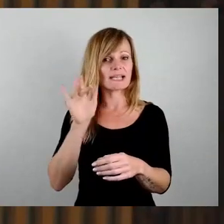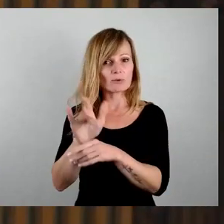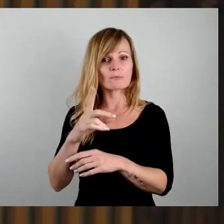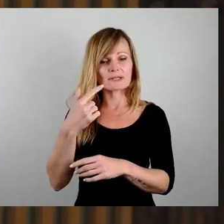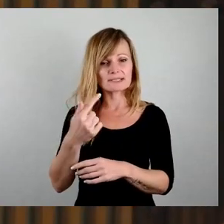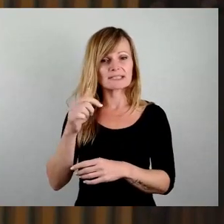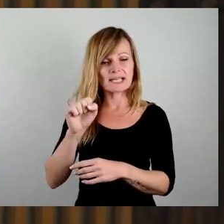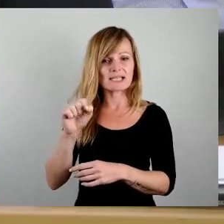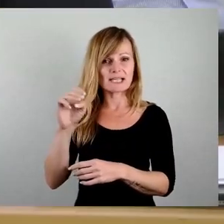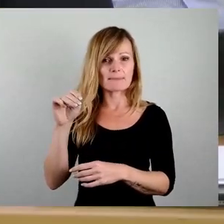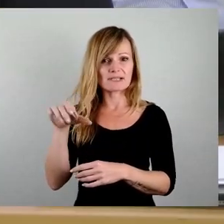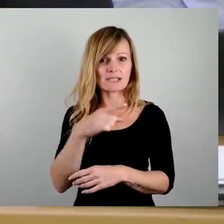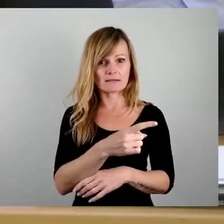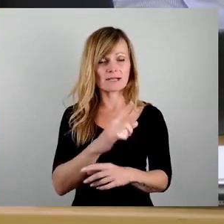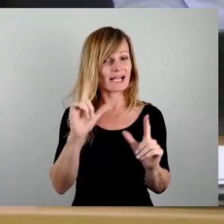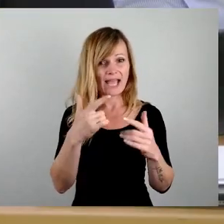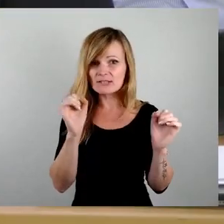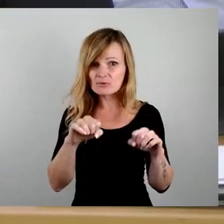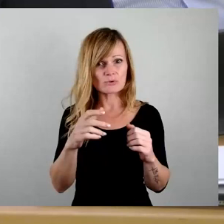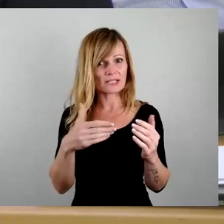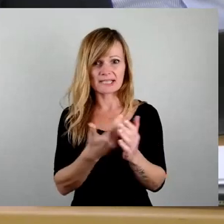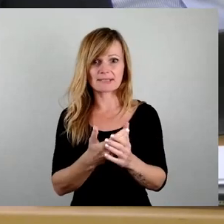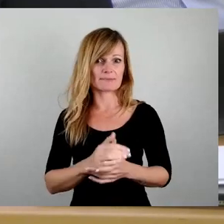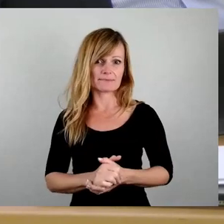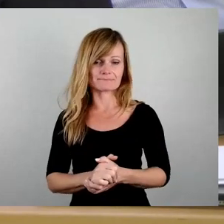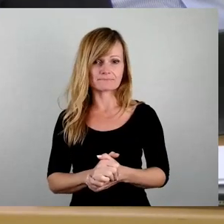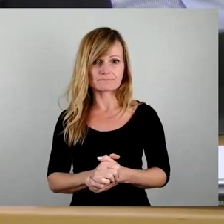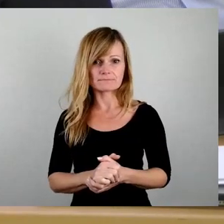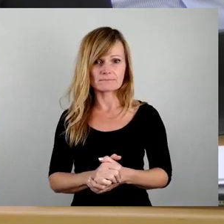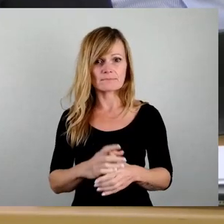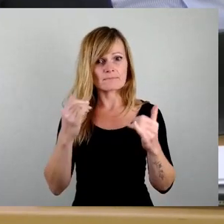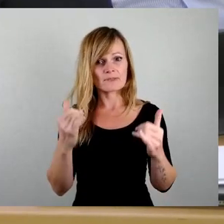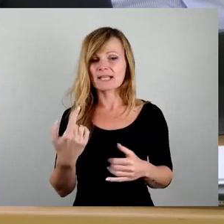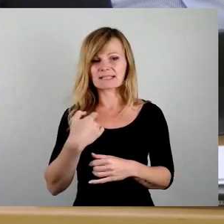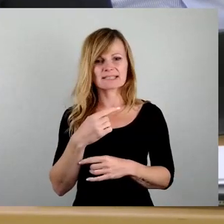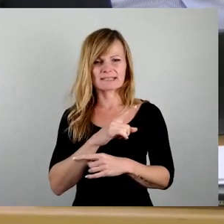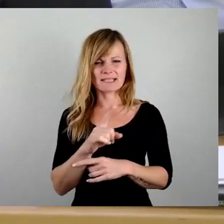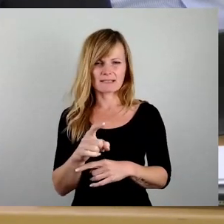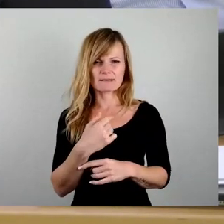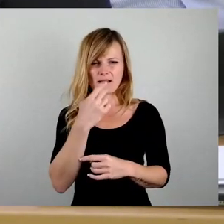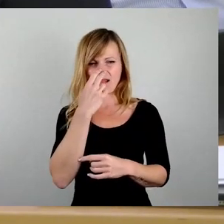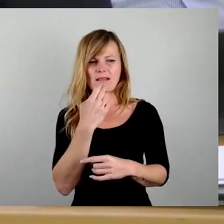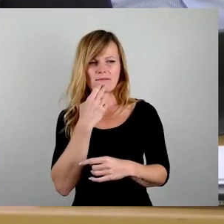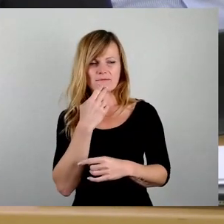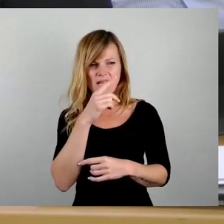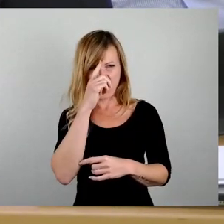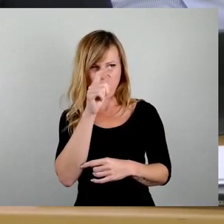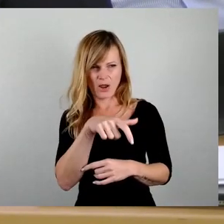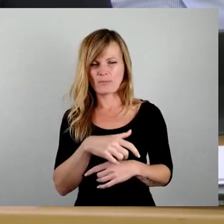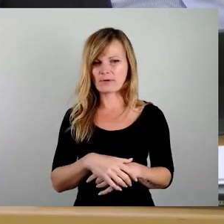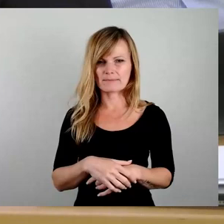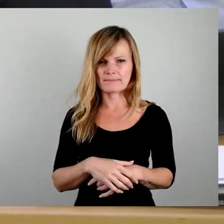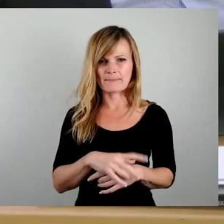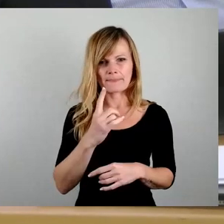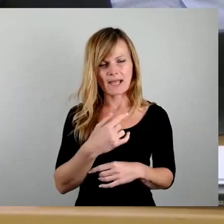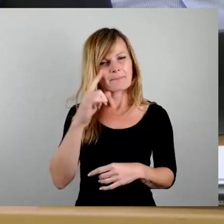gibt keine Zusagen, hat er gesagt. Jetzt bin ich nicht so naiv, ihm da auch nur ansatzweise zu glauben. Aber wissen Sie,